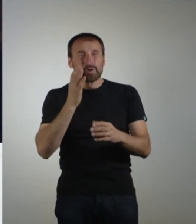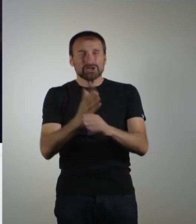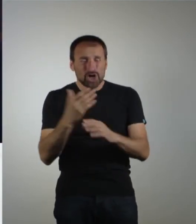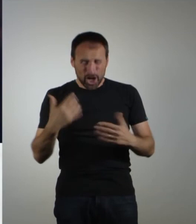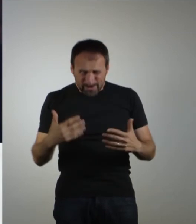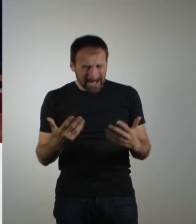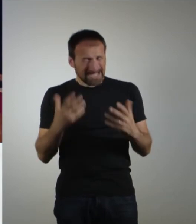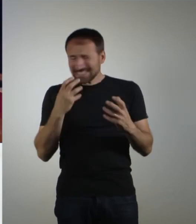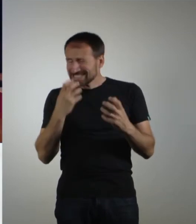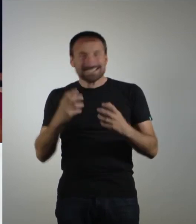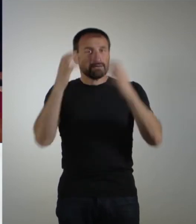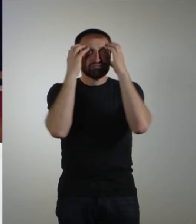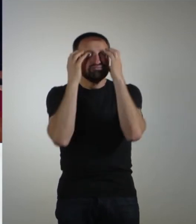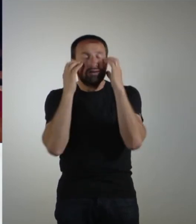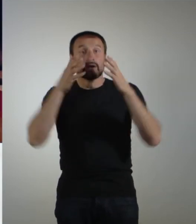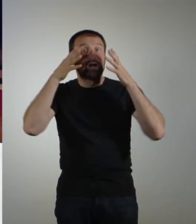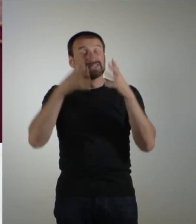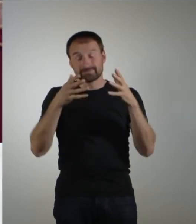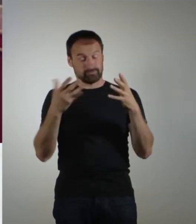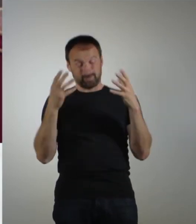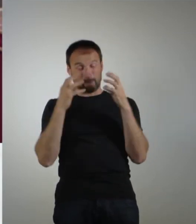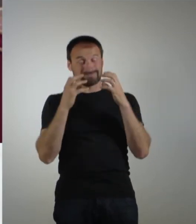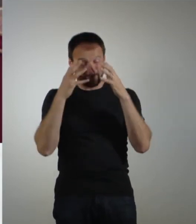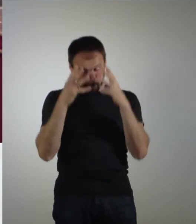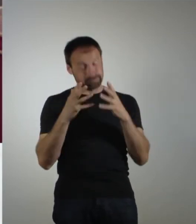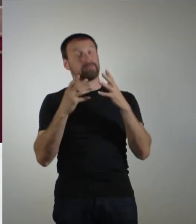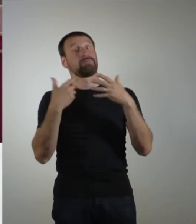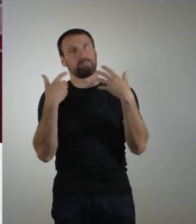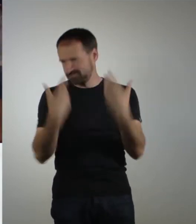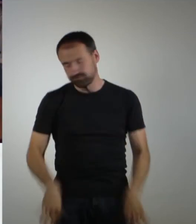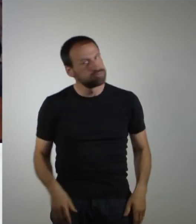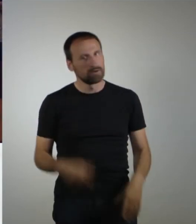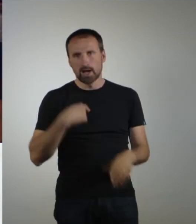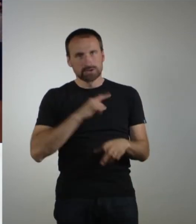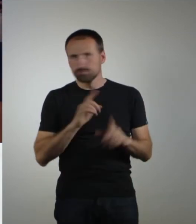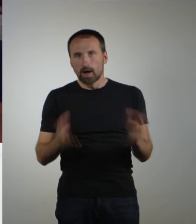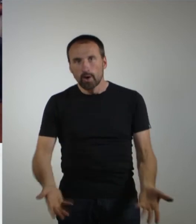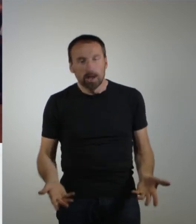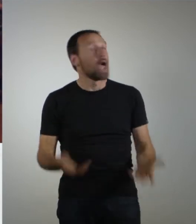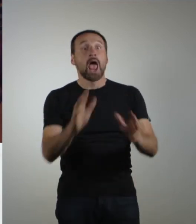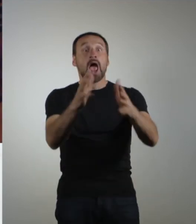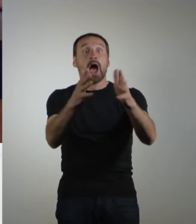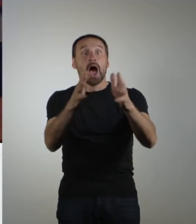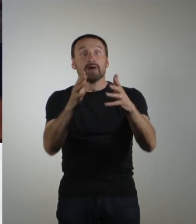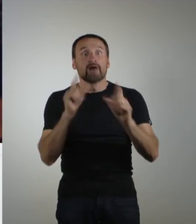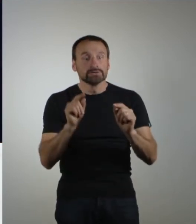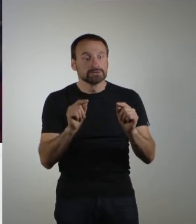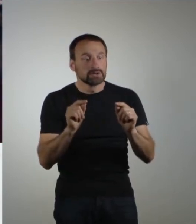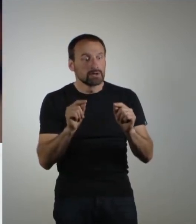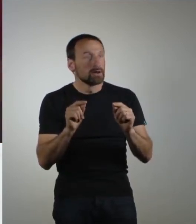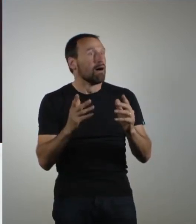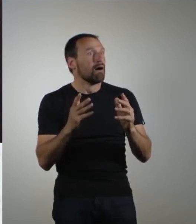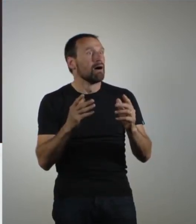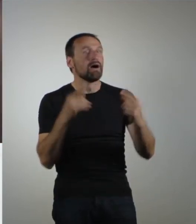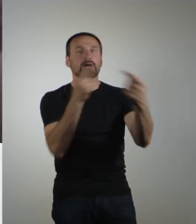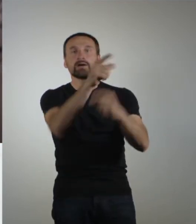ist lang. Die Konzentration lässt nach. Bei allen. Auch bei mir. Was ist jetzt? Was ist das? Dann